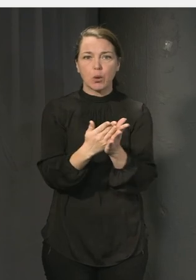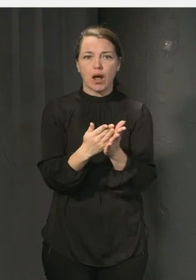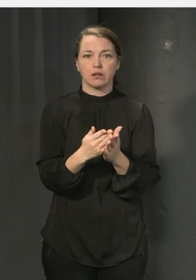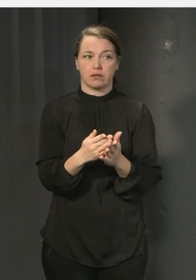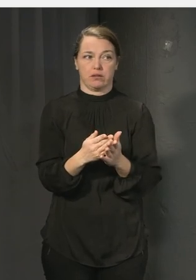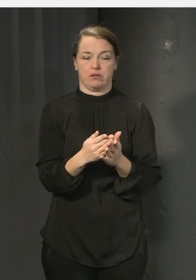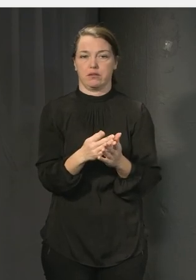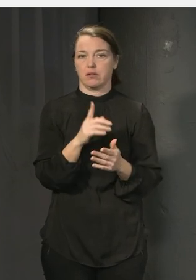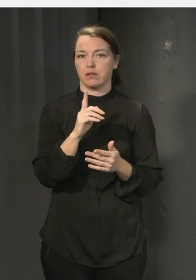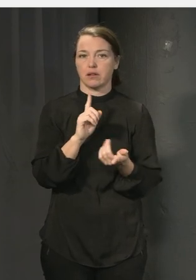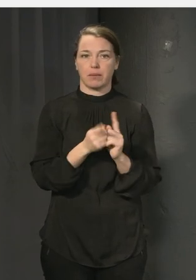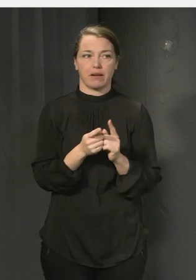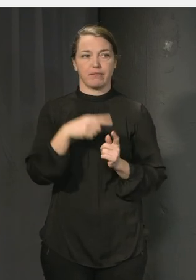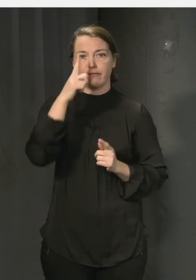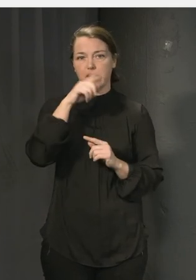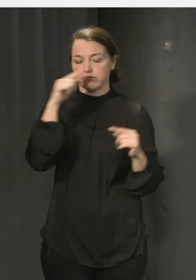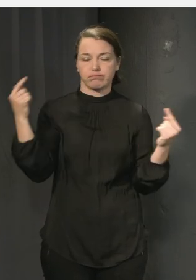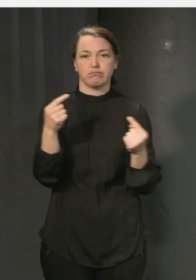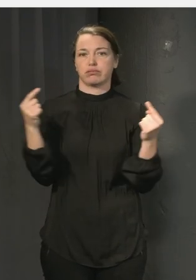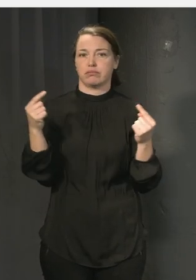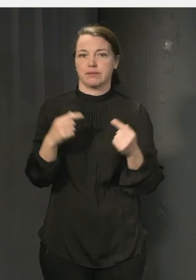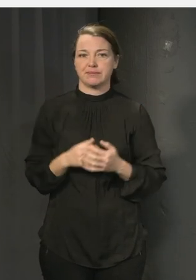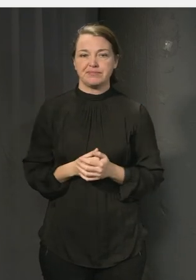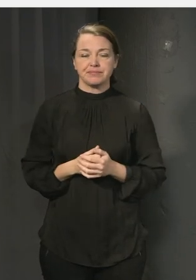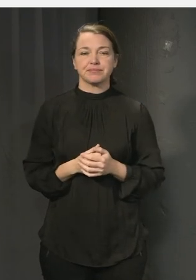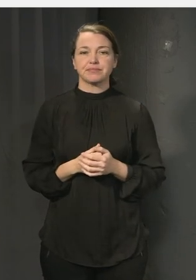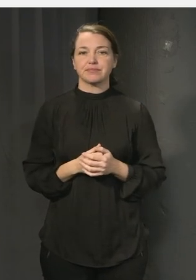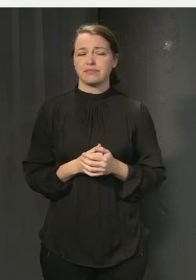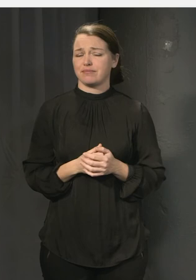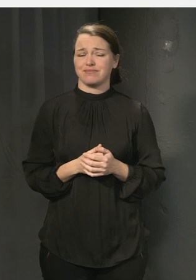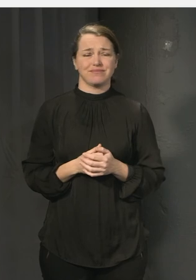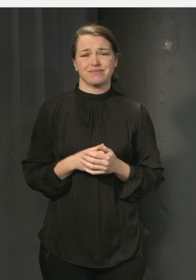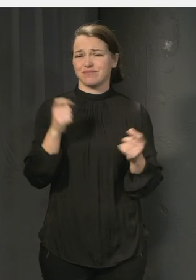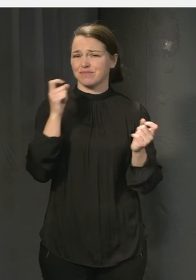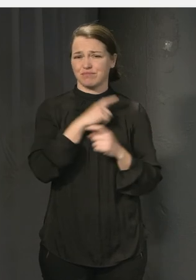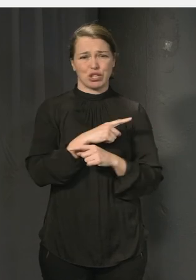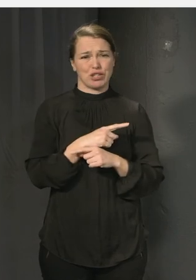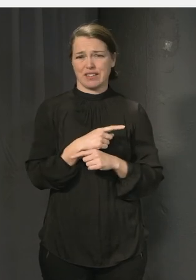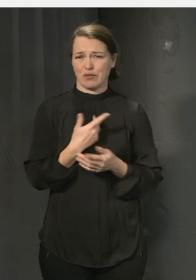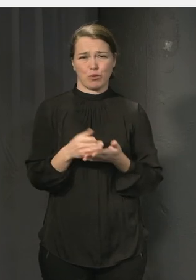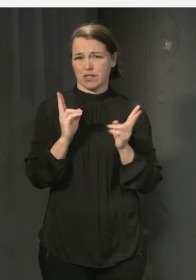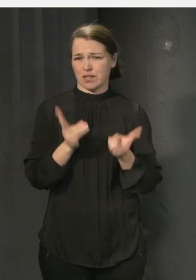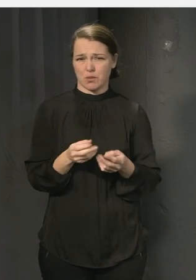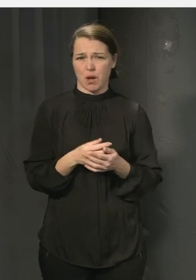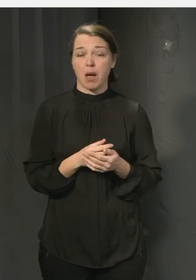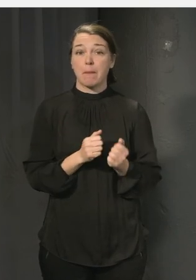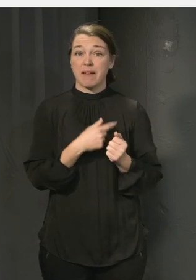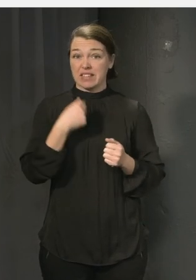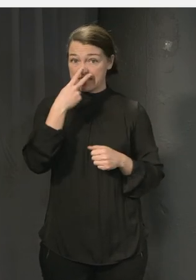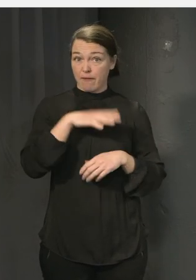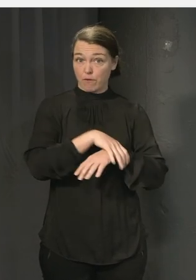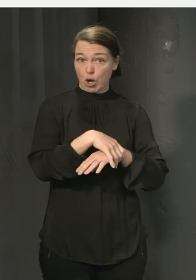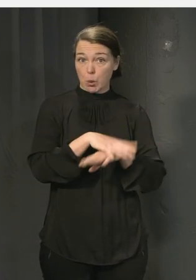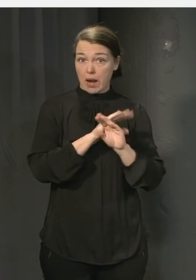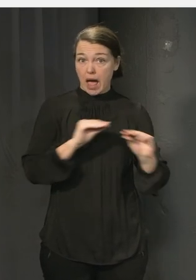effekt att inte jobba aktivt med det och det så kan vi ju inte ha det men vi ser också att förskollärare även många